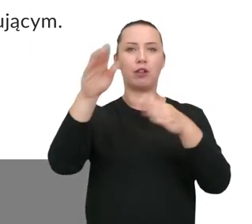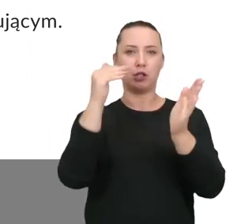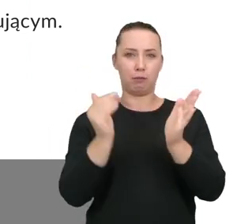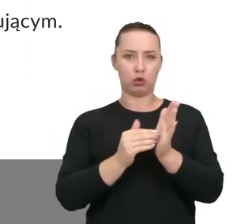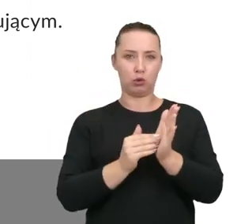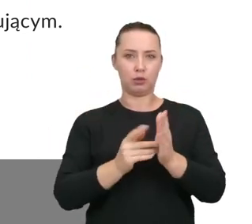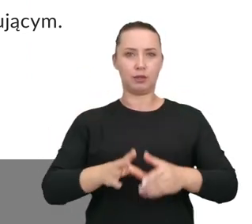Najbardziej Potrzebującym.